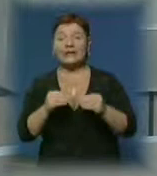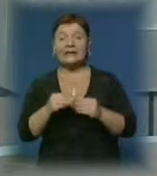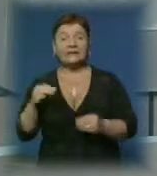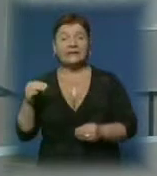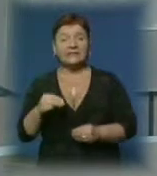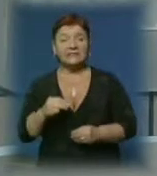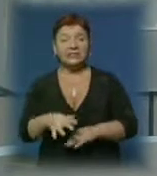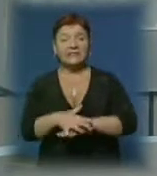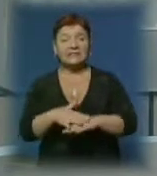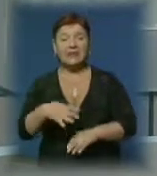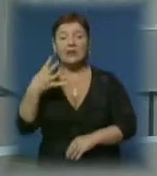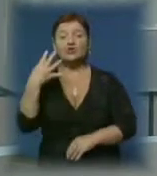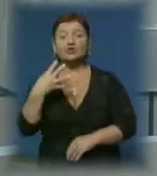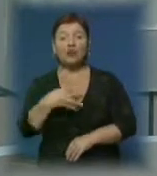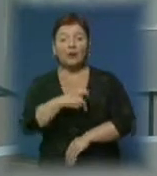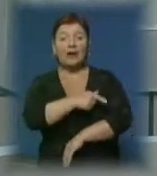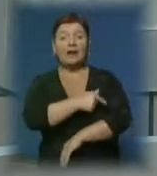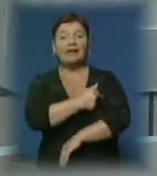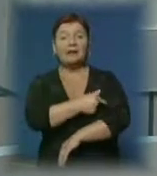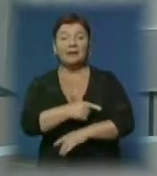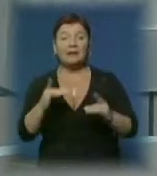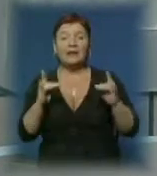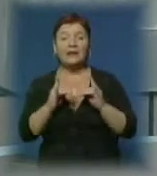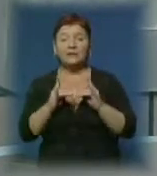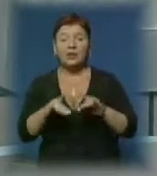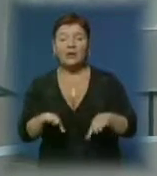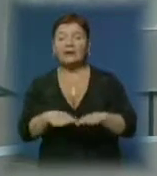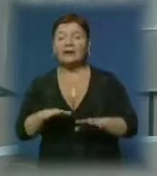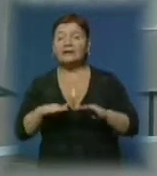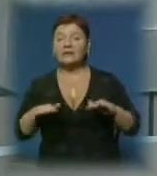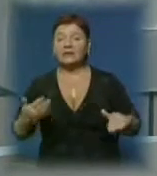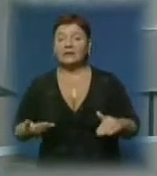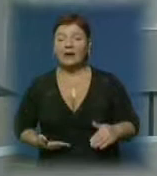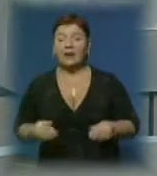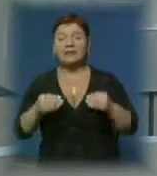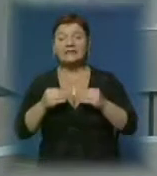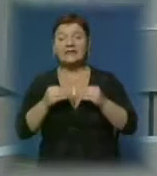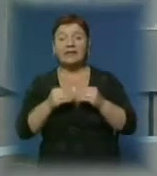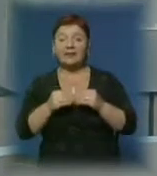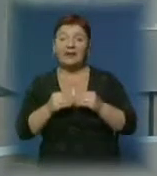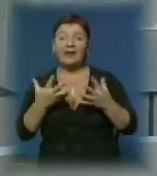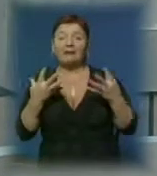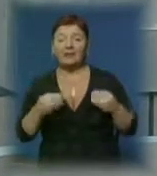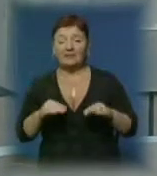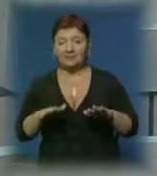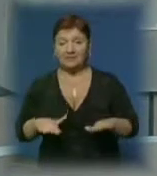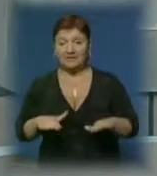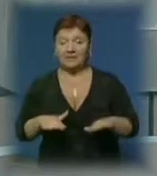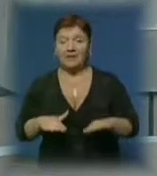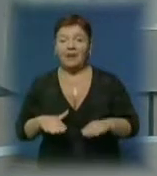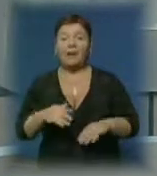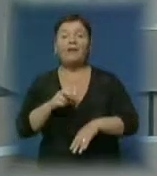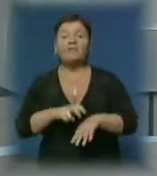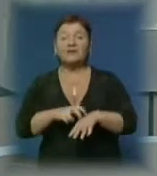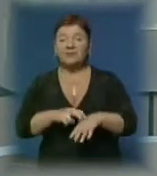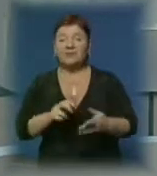населення має бути 40 лікарняних ліжок. Відтак дитяча хірургія позбудеться 10 стаціонарних місць. Медики бояться втратити